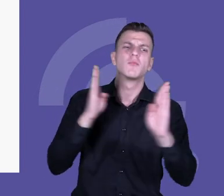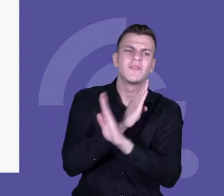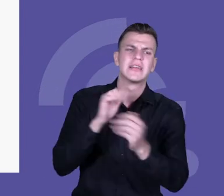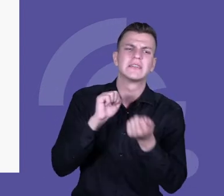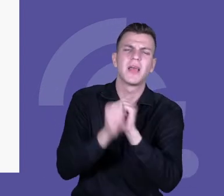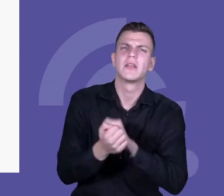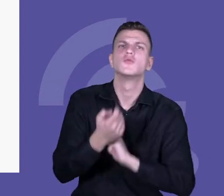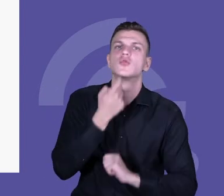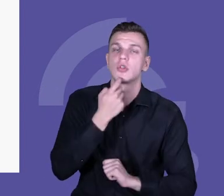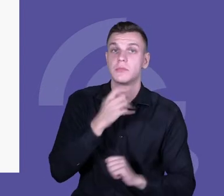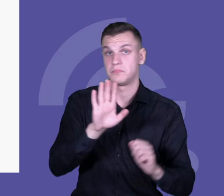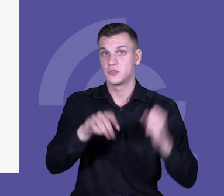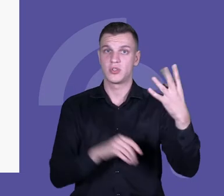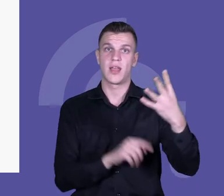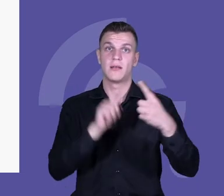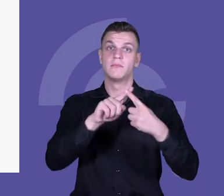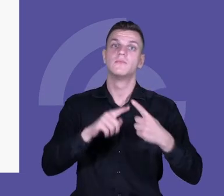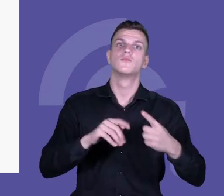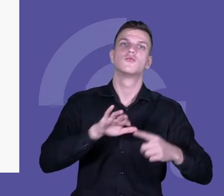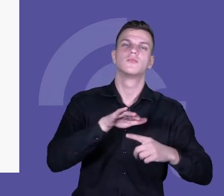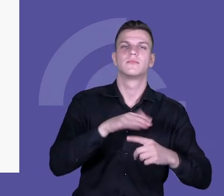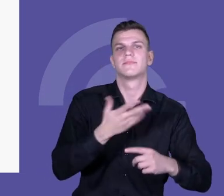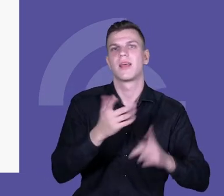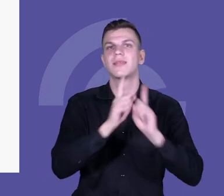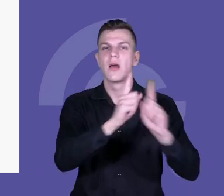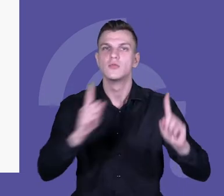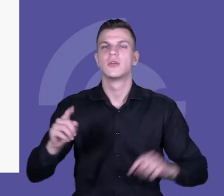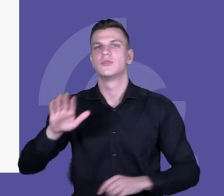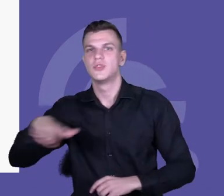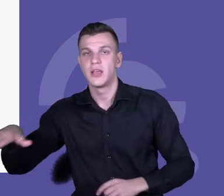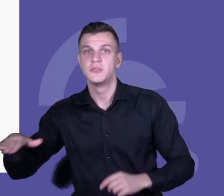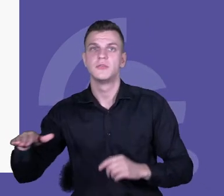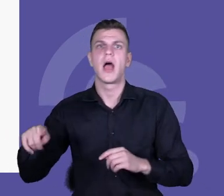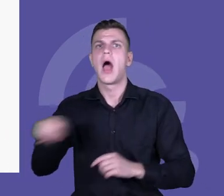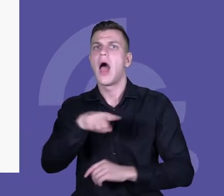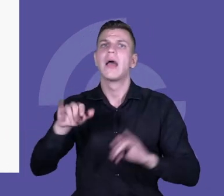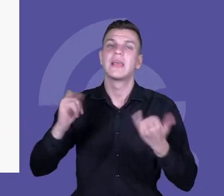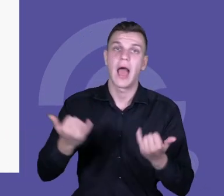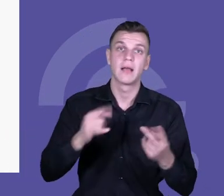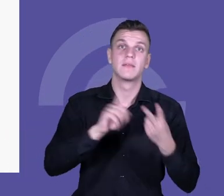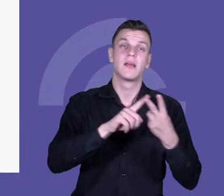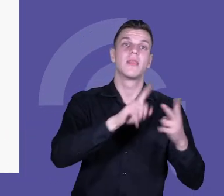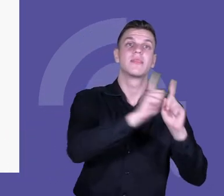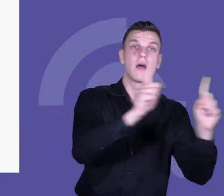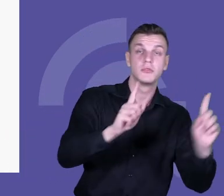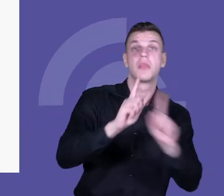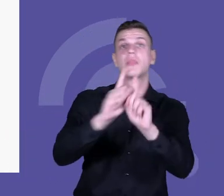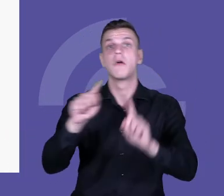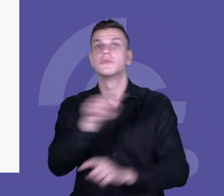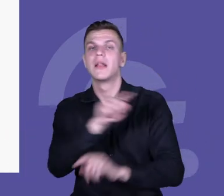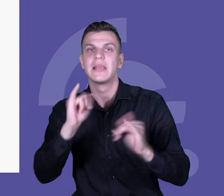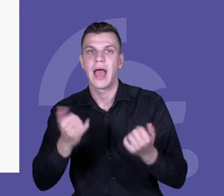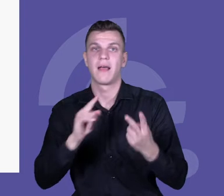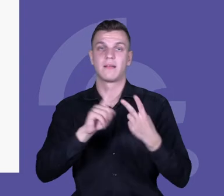Takie cztery obszary. Relacje panujące w klasie, relacje pomiędzy uczniami i nauczycielami, ale też pomiędzy nauczycielami i nauczycielami, a dyrekcją. To jest bardzo ważny